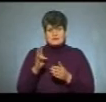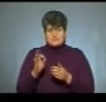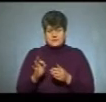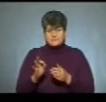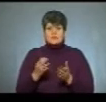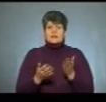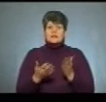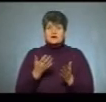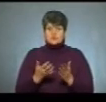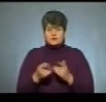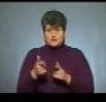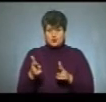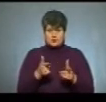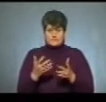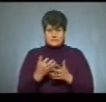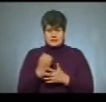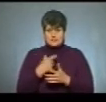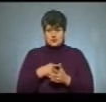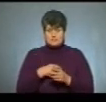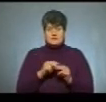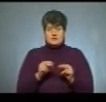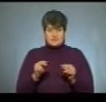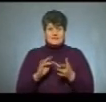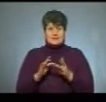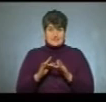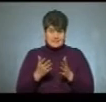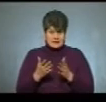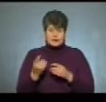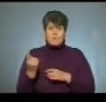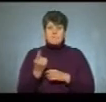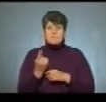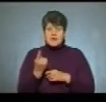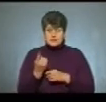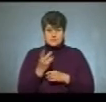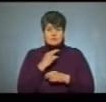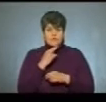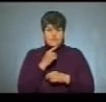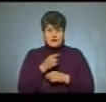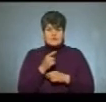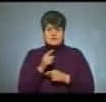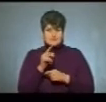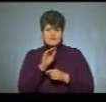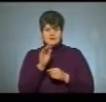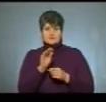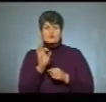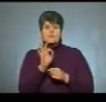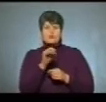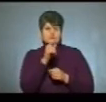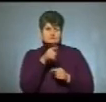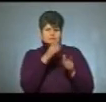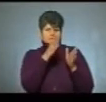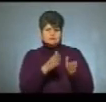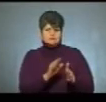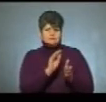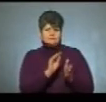А якщо ви готові знайти собі викладача саме в інтернеті, то перше, на що потрібно звернути увагу, це відгуки про викладача. Не потрібно боятися,